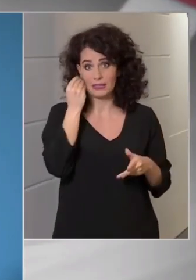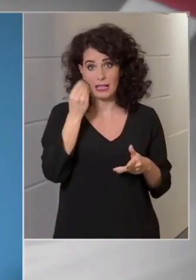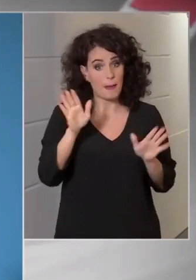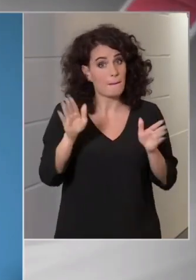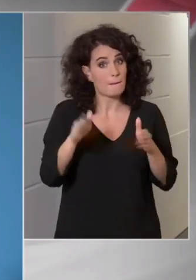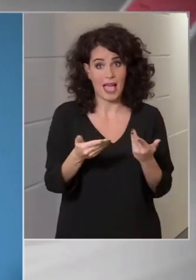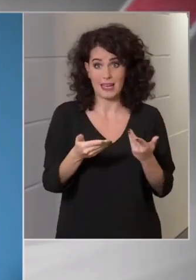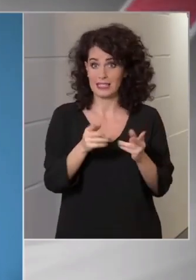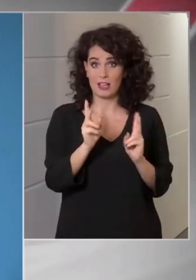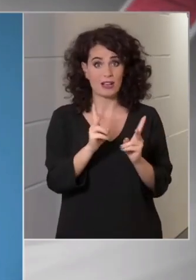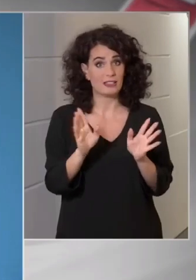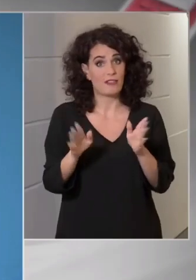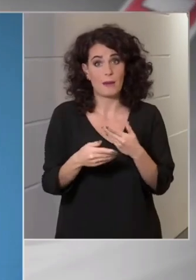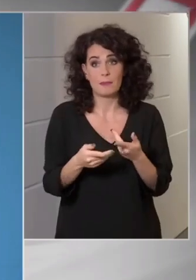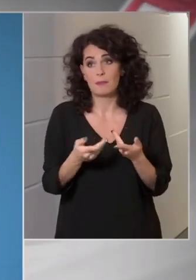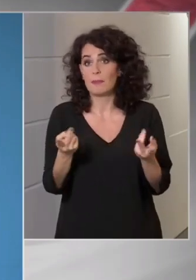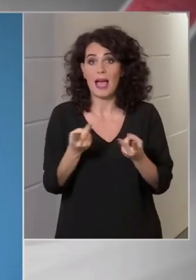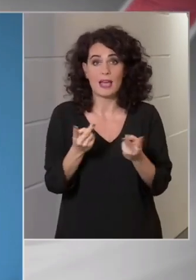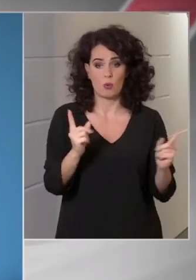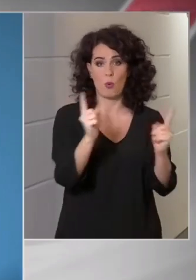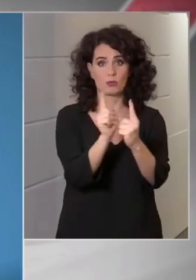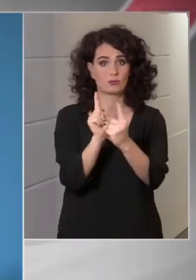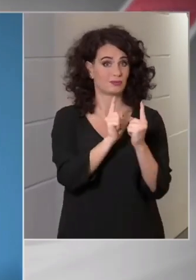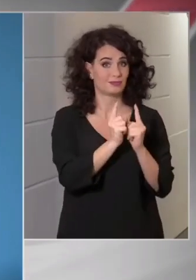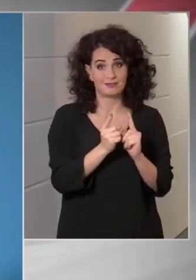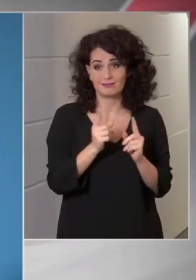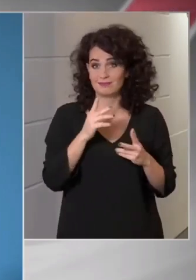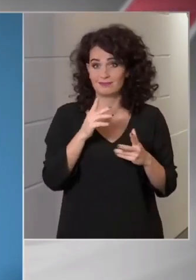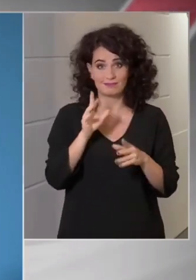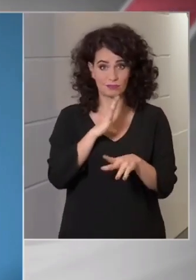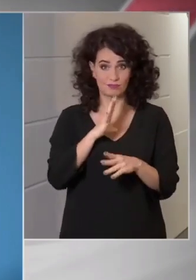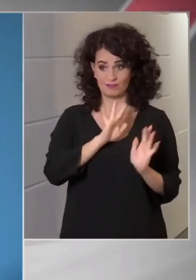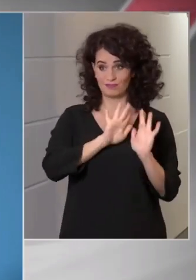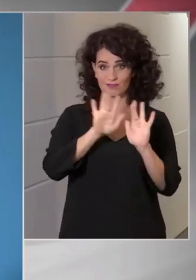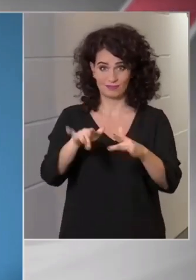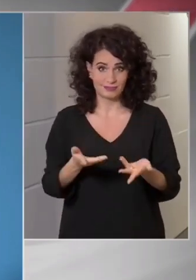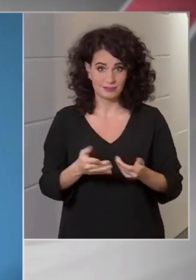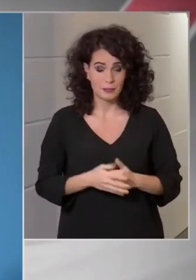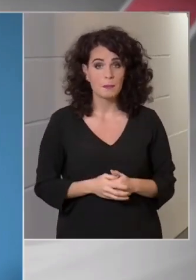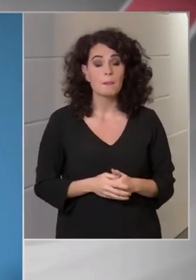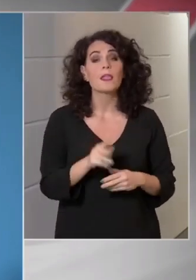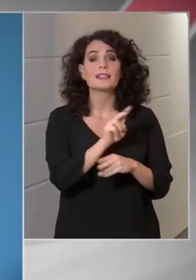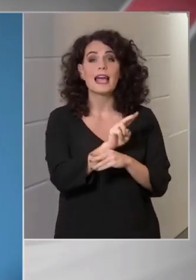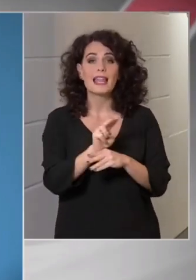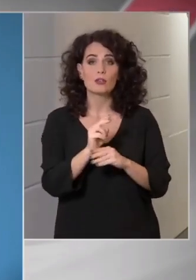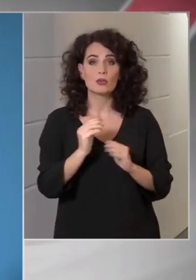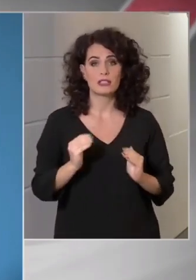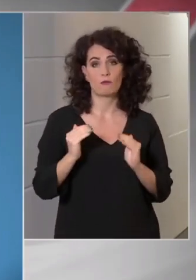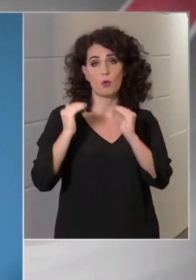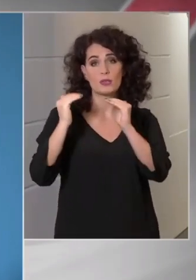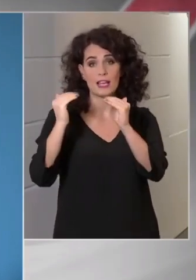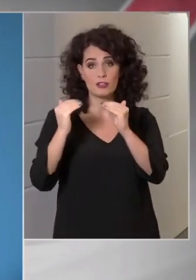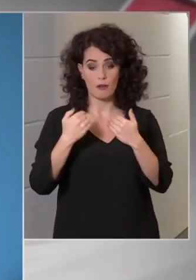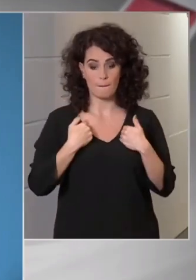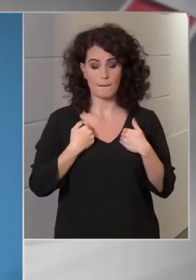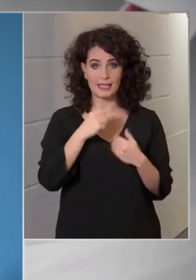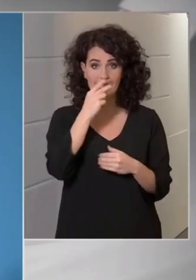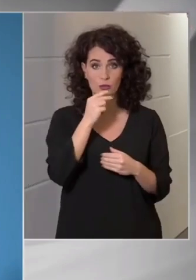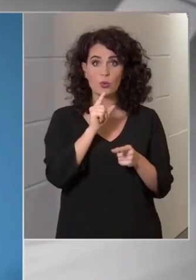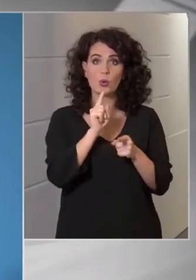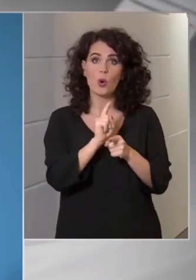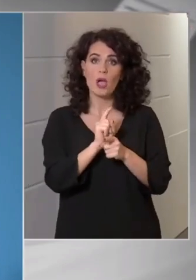akivel különböző élethelyzetekben találkozik. Az ellenőrzéseink fokozásával mi, rendőrök, azoknak a